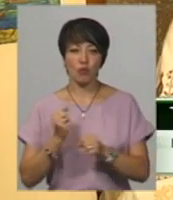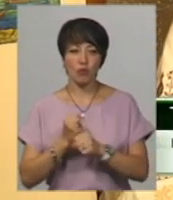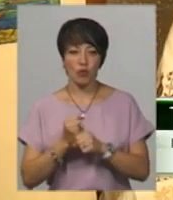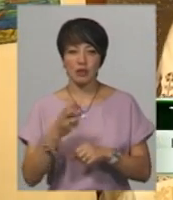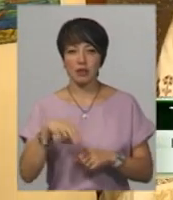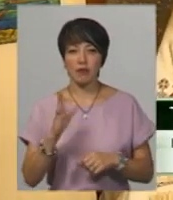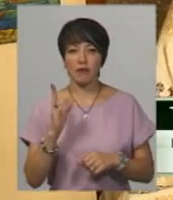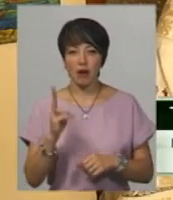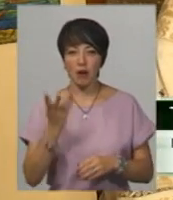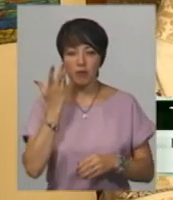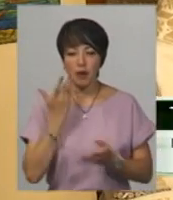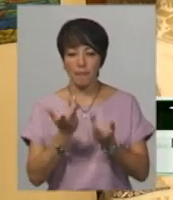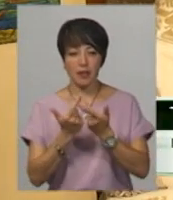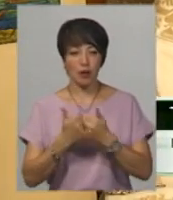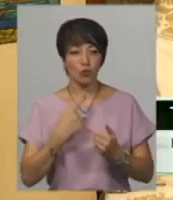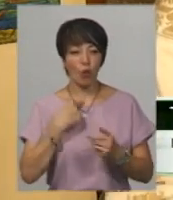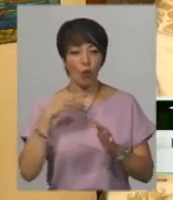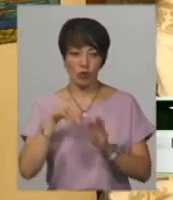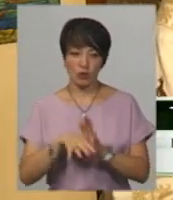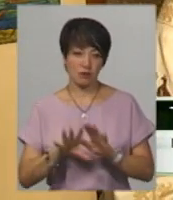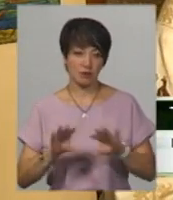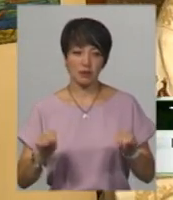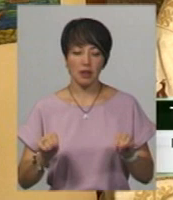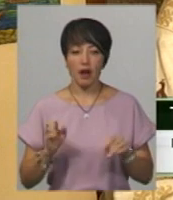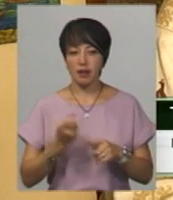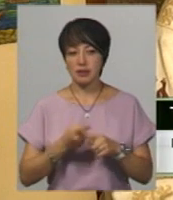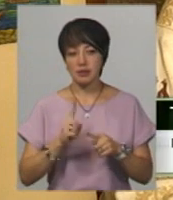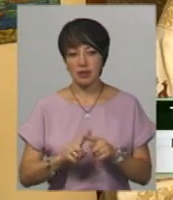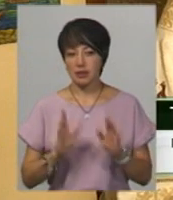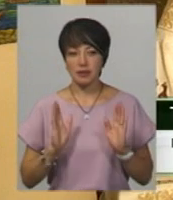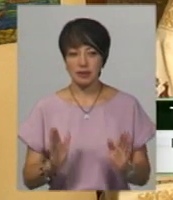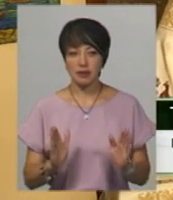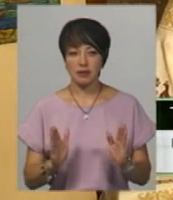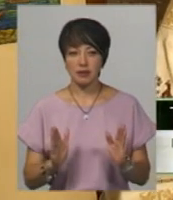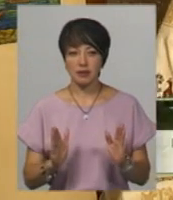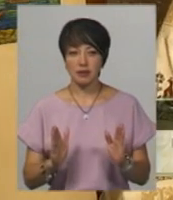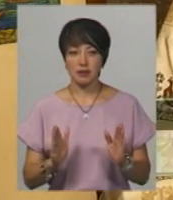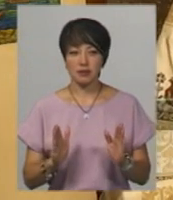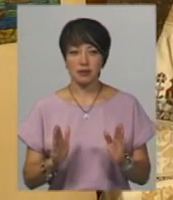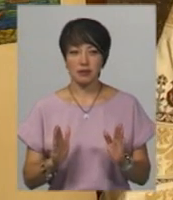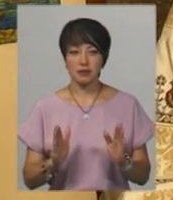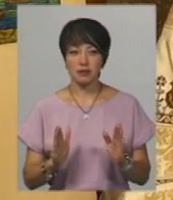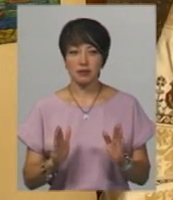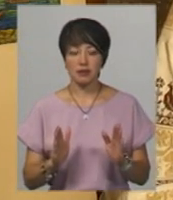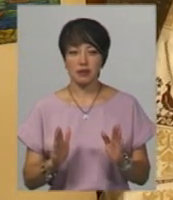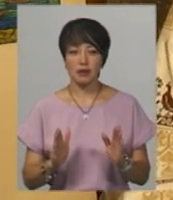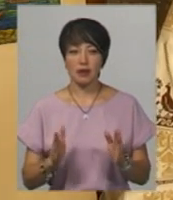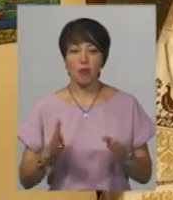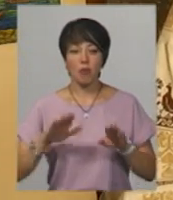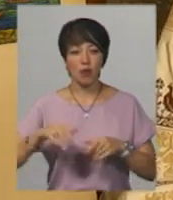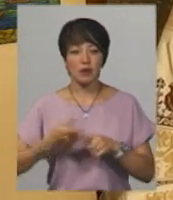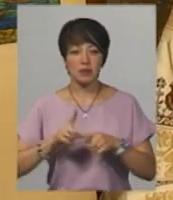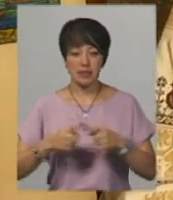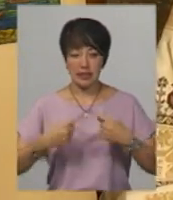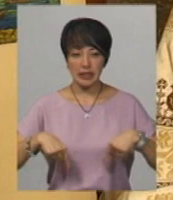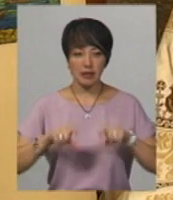ДВК при підрахунку голосів всього-навсього. Але це всього-навсього виливається в те, що ми потім ці дільниці